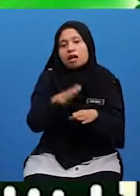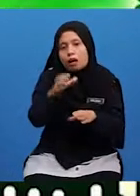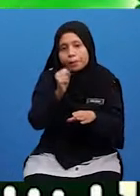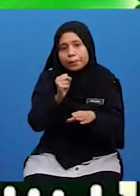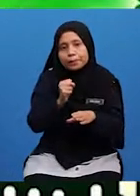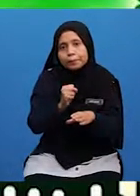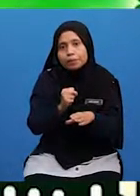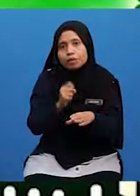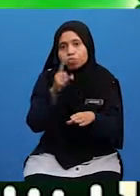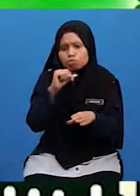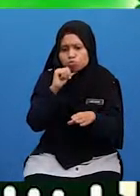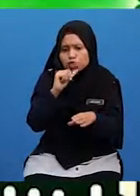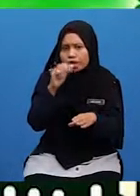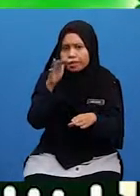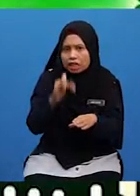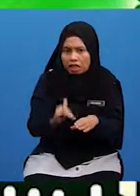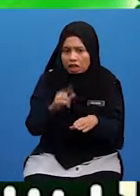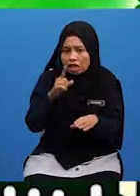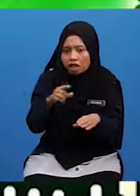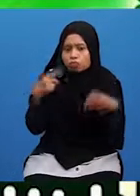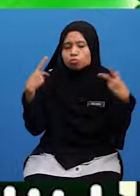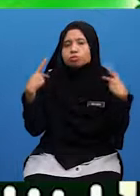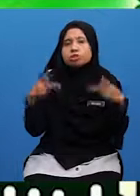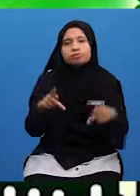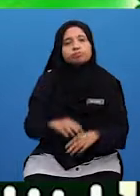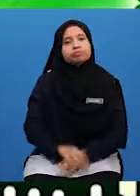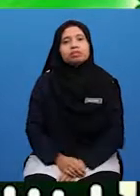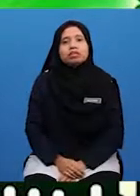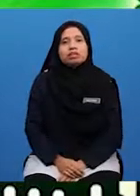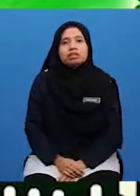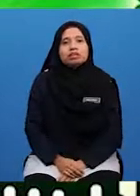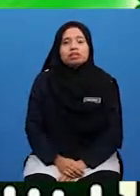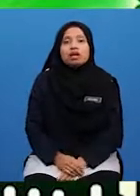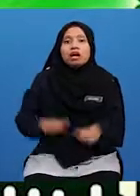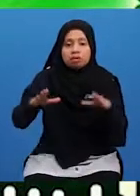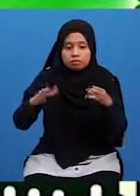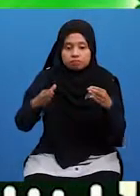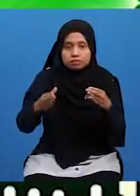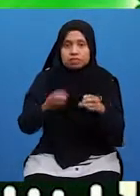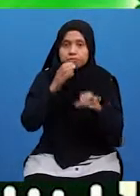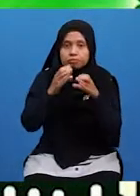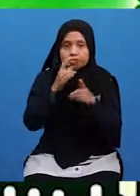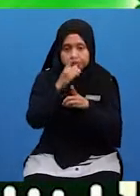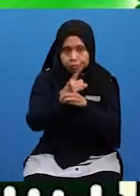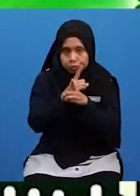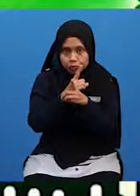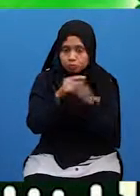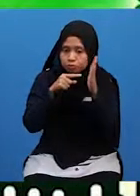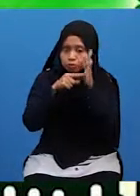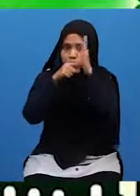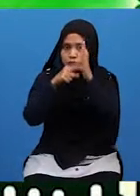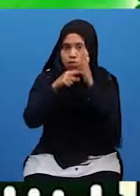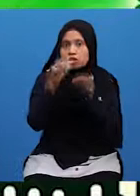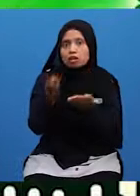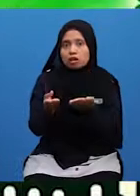Sesuatu Yang bukan Hak Kaita Perbuatan Bercakap benar ini Menunjukkan